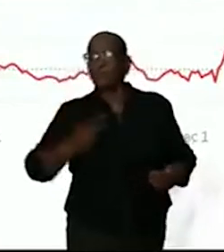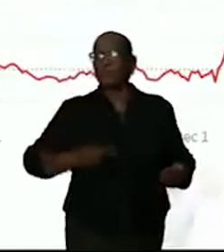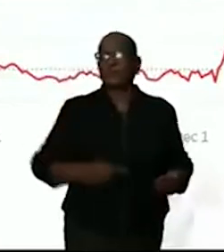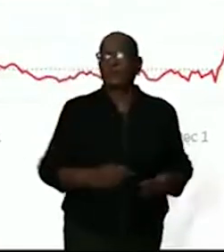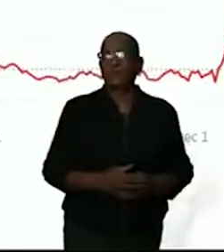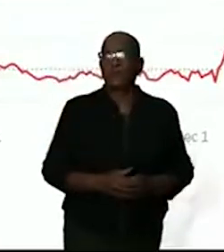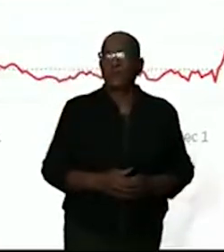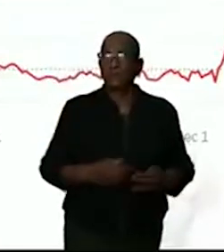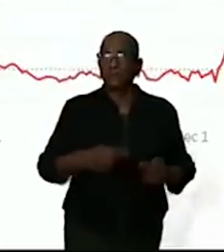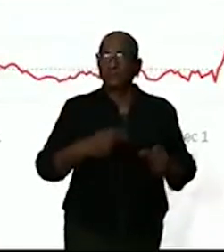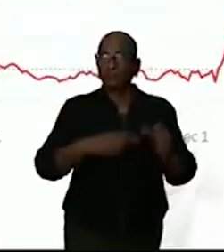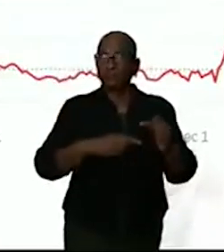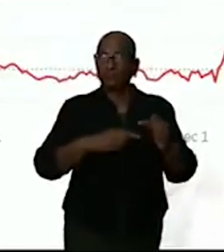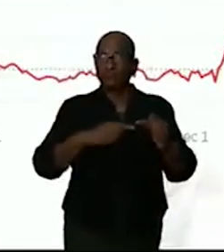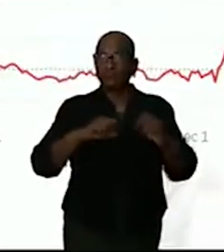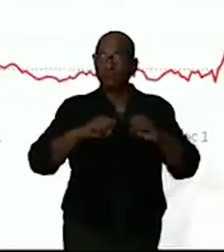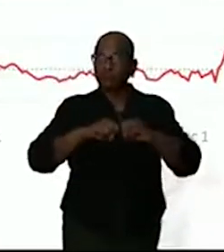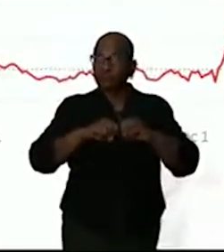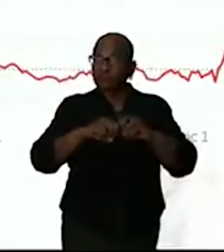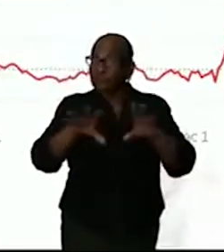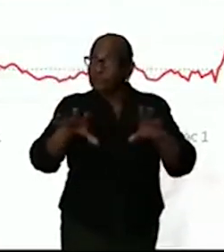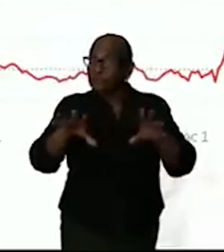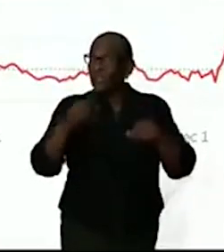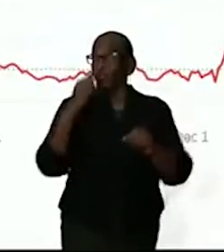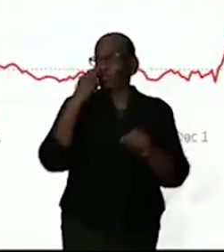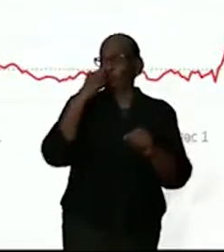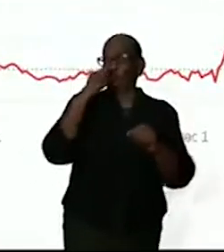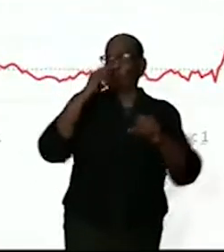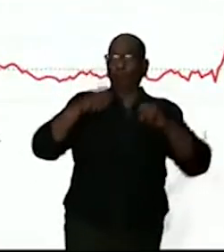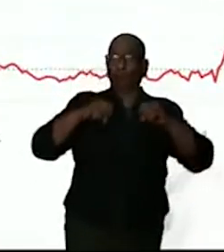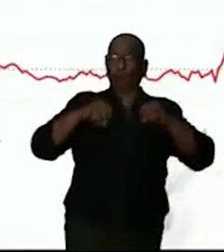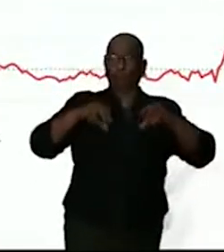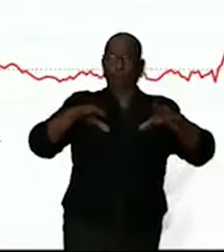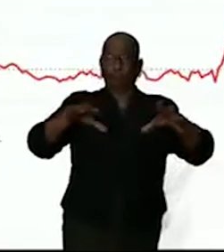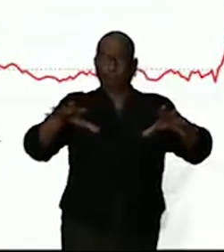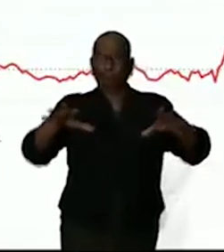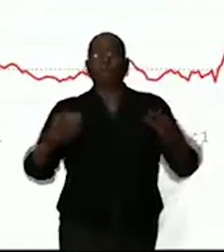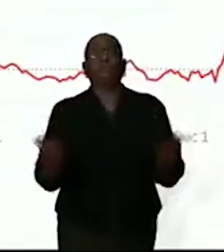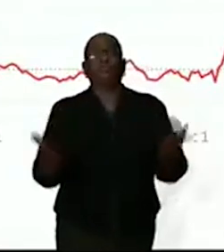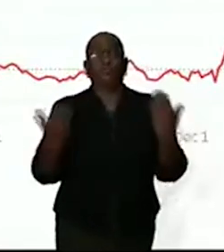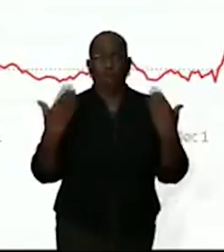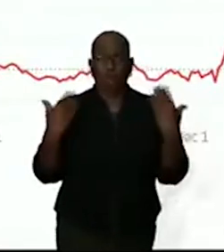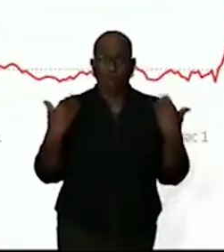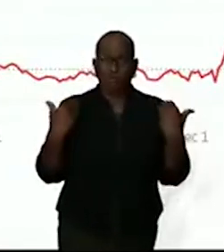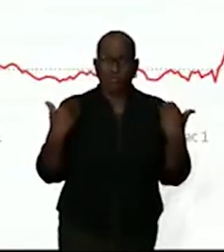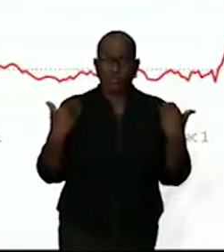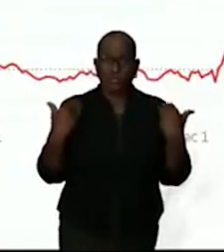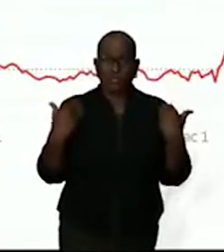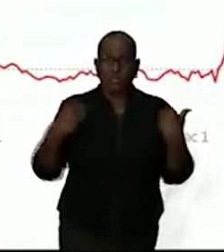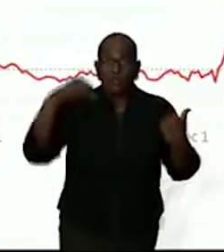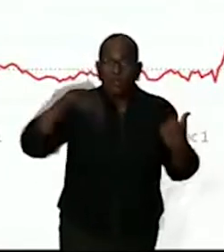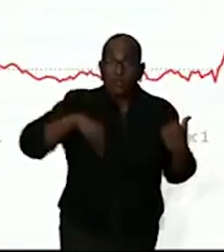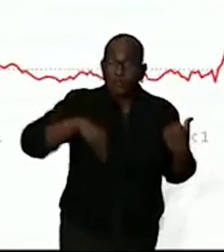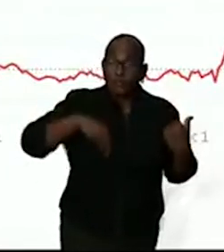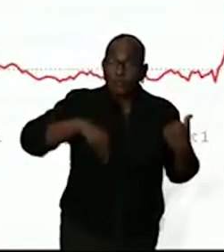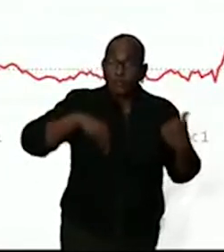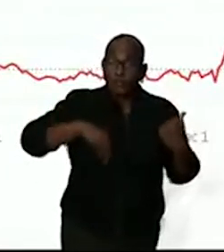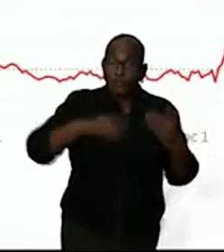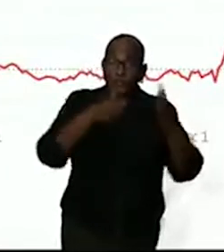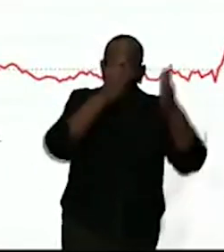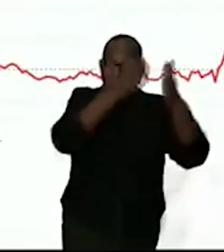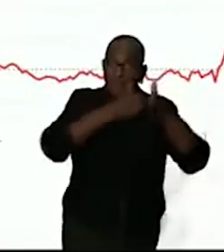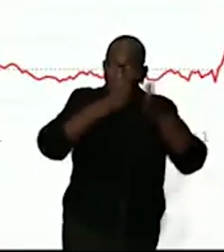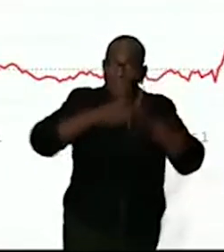toen we die uitbraak hadden in juni, augustus. Dus nu begint het te stijgen zo in december.